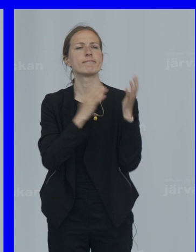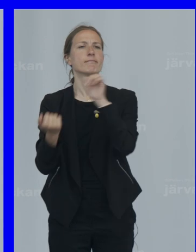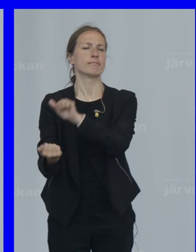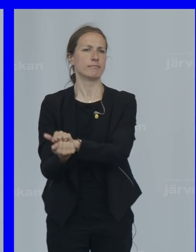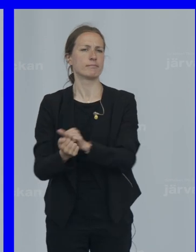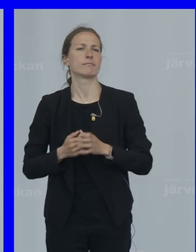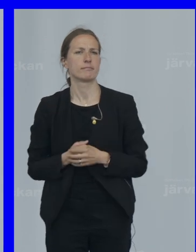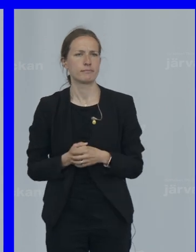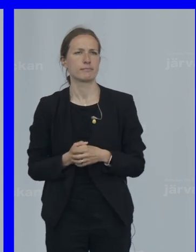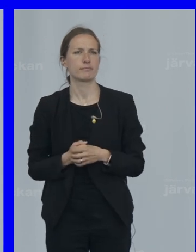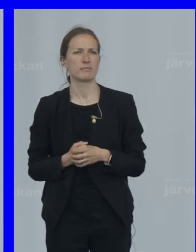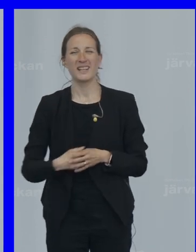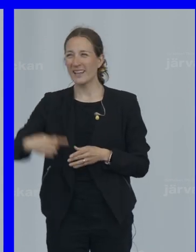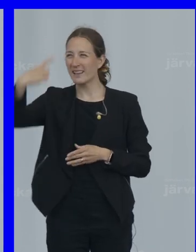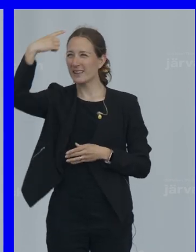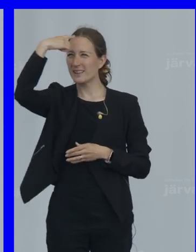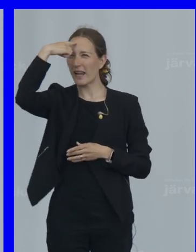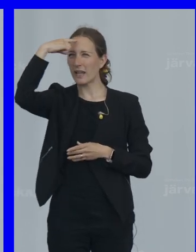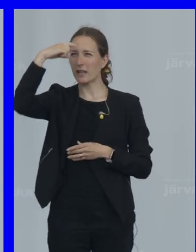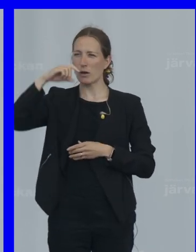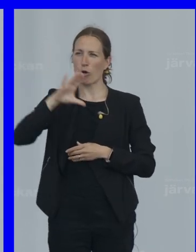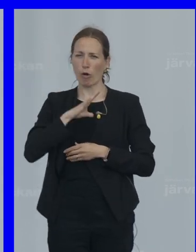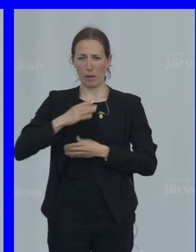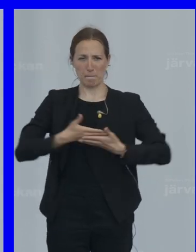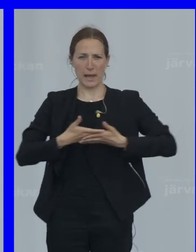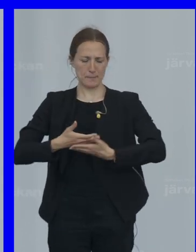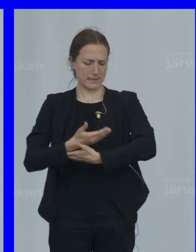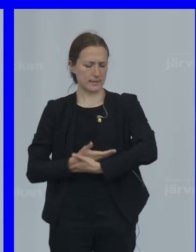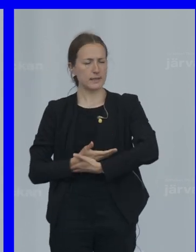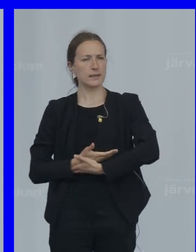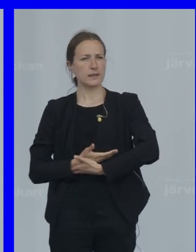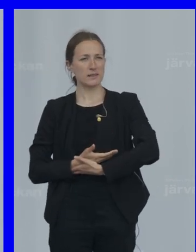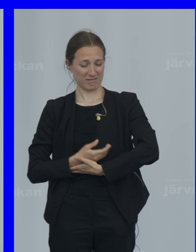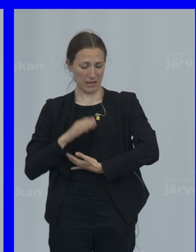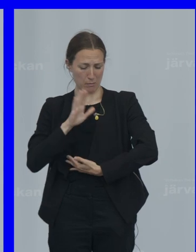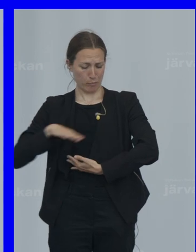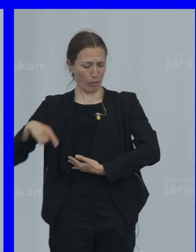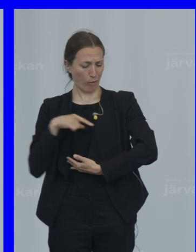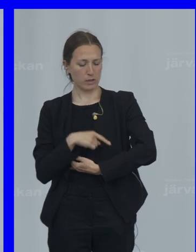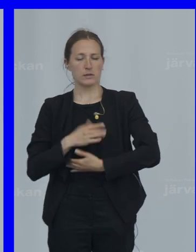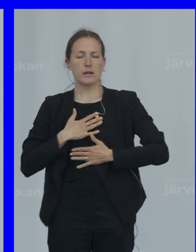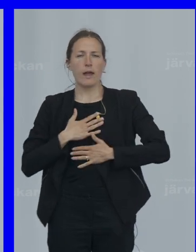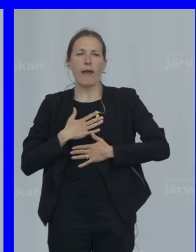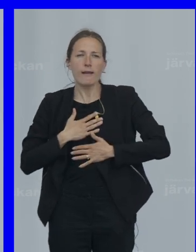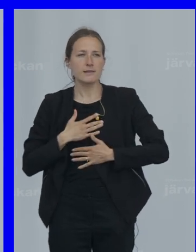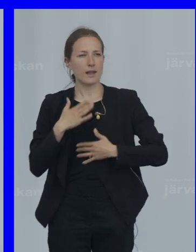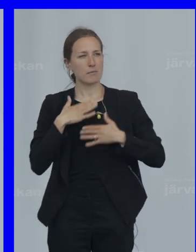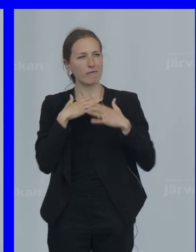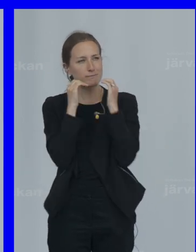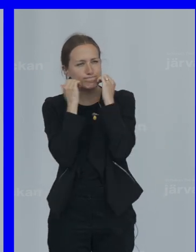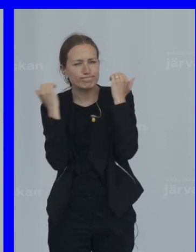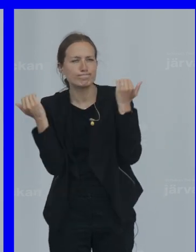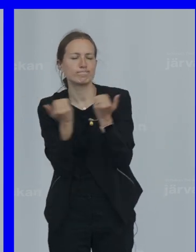Tänk er att sitta med sin lilla bebis i famnen Ett barn som man älskar Som man vill göra